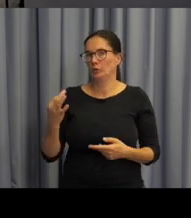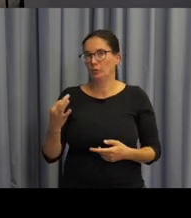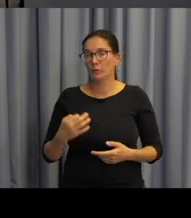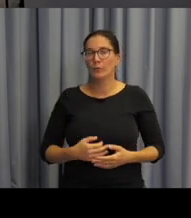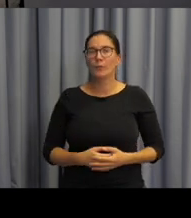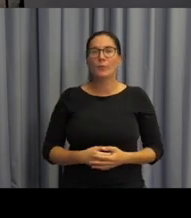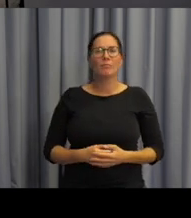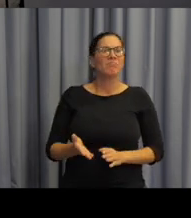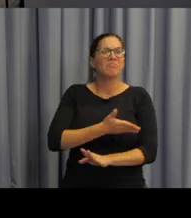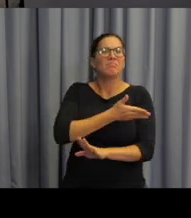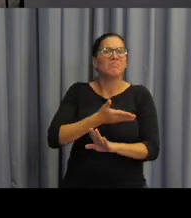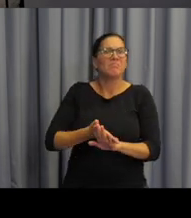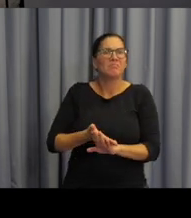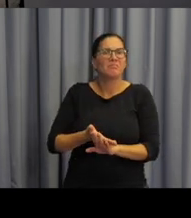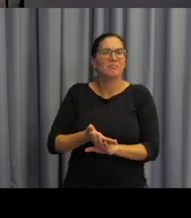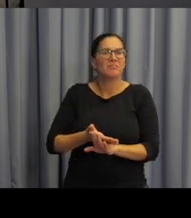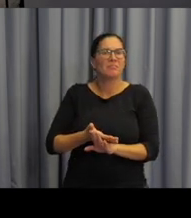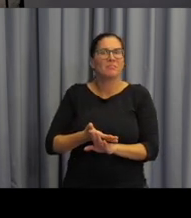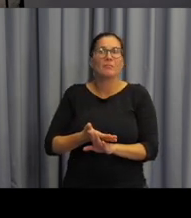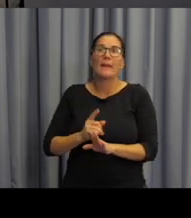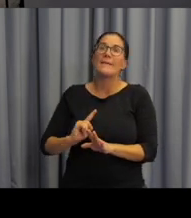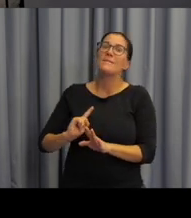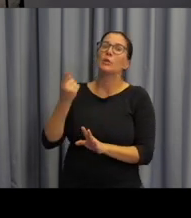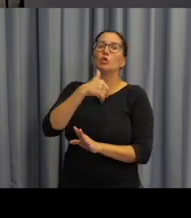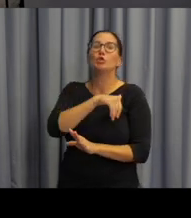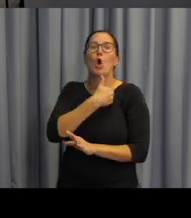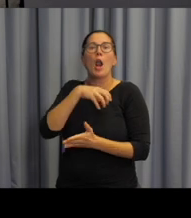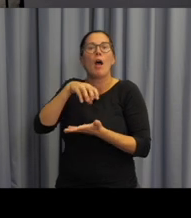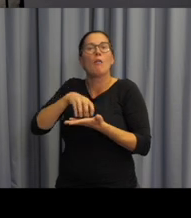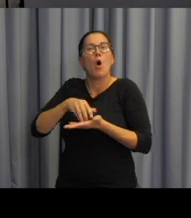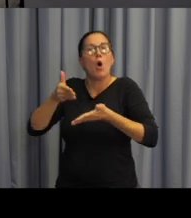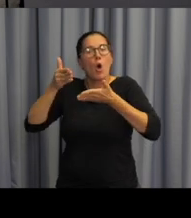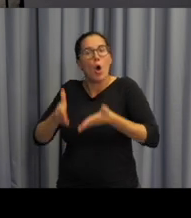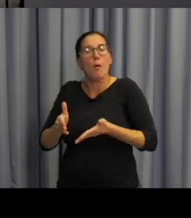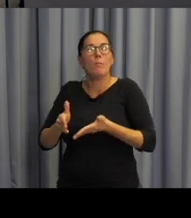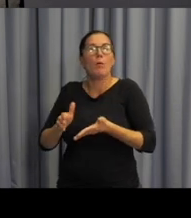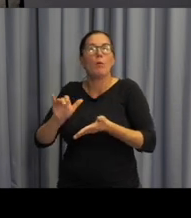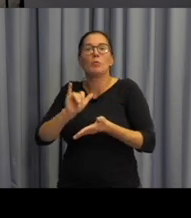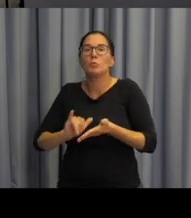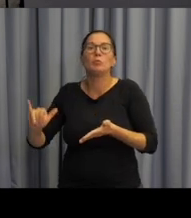je, že dosud neexistuje obor, vysokoškolský obor, kde by